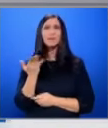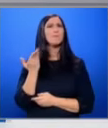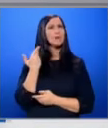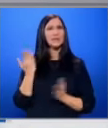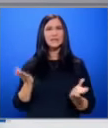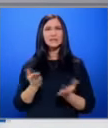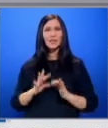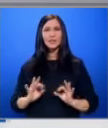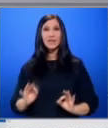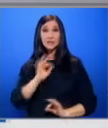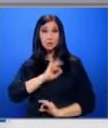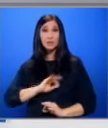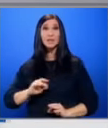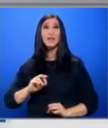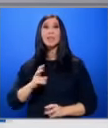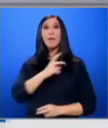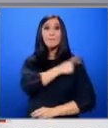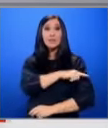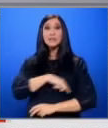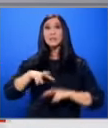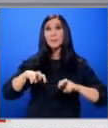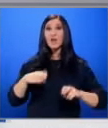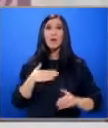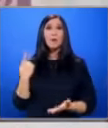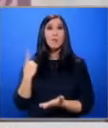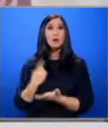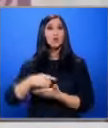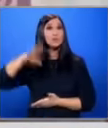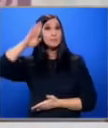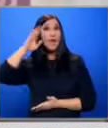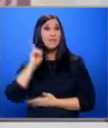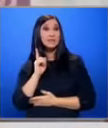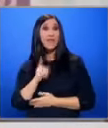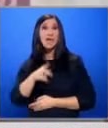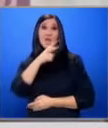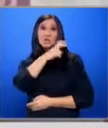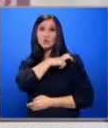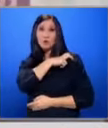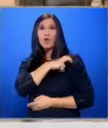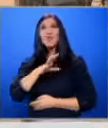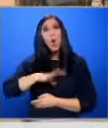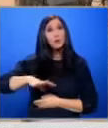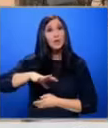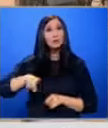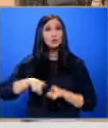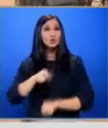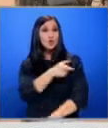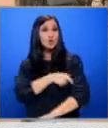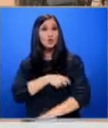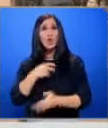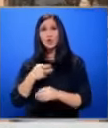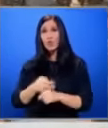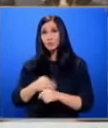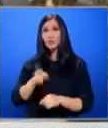резултатите на медицинския одид, са наложени дисциплинарни наказания и на началника на неонатологичното отделение, както и на дежурния лекар,